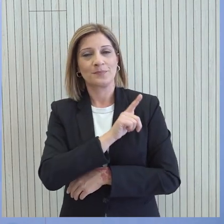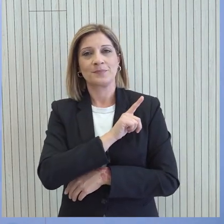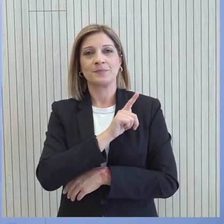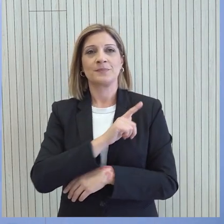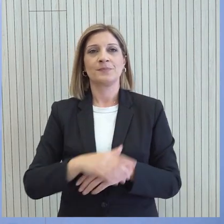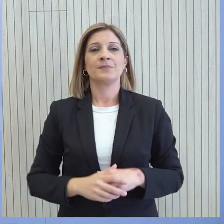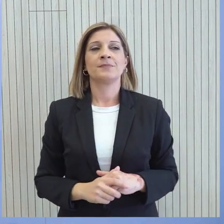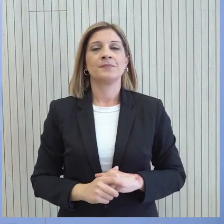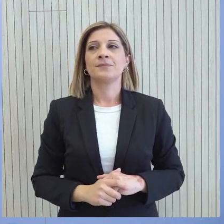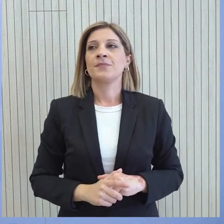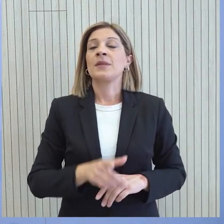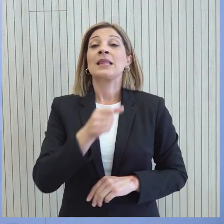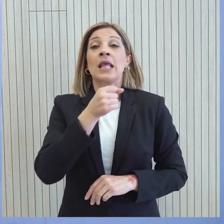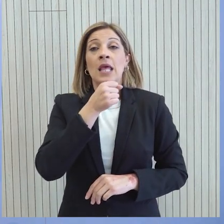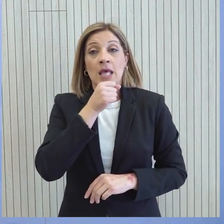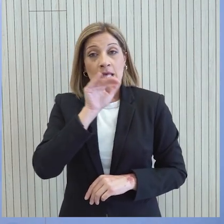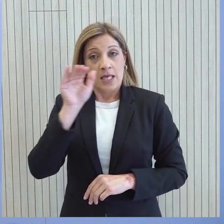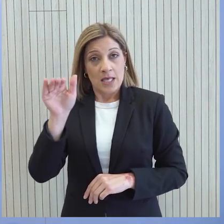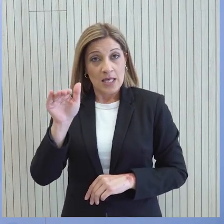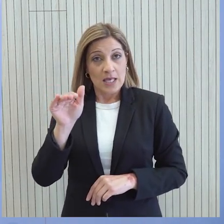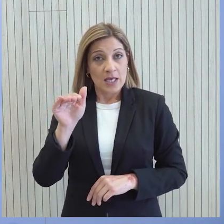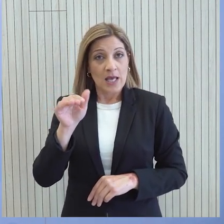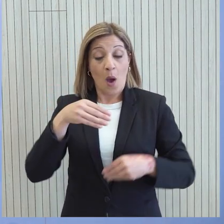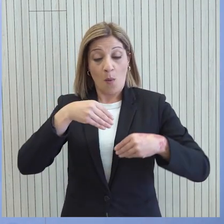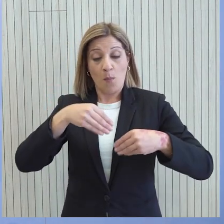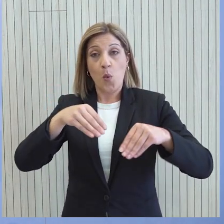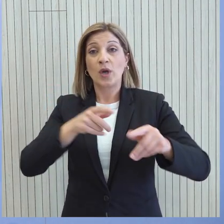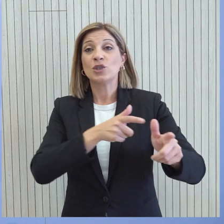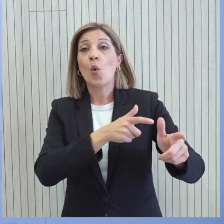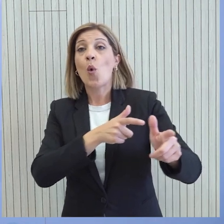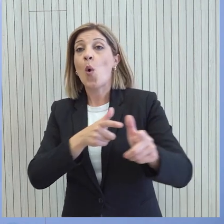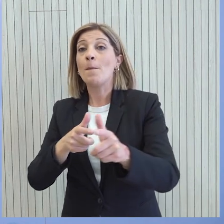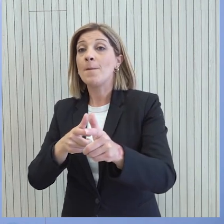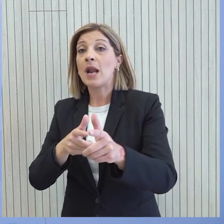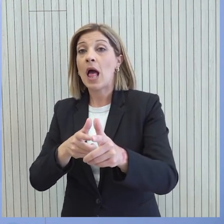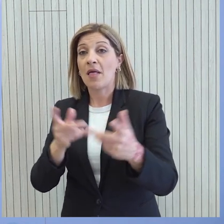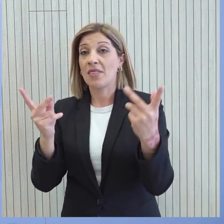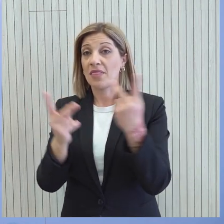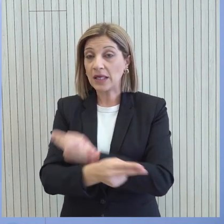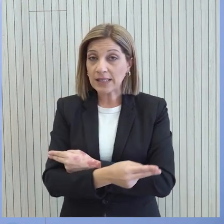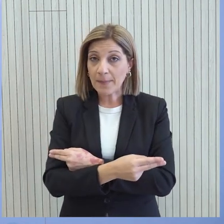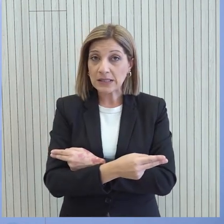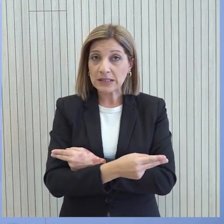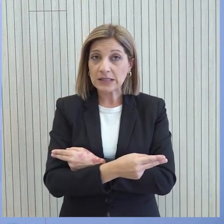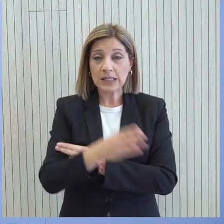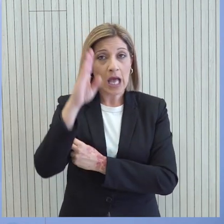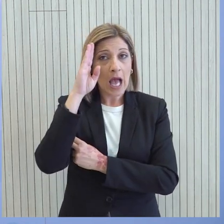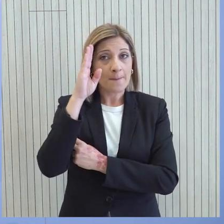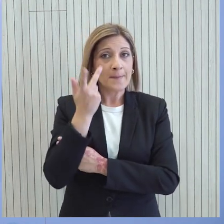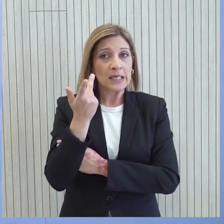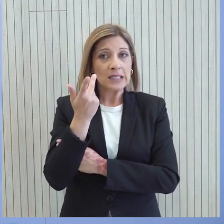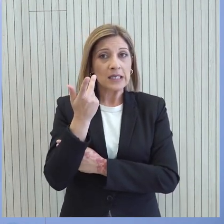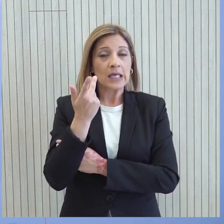Η άρση του Εμπάρκου στην πόληση όπλων θα επεκταθεί χρονικά Αλλά κυρίως και σε υλικά